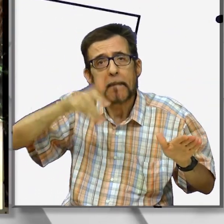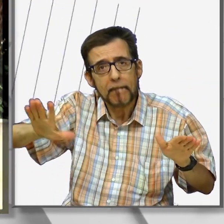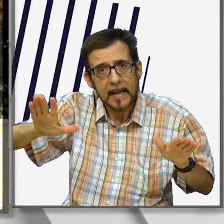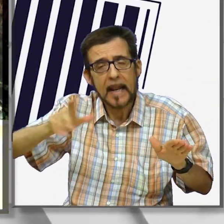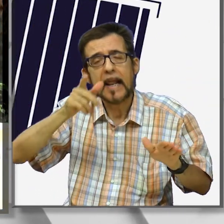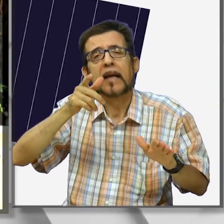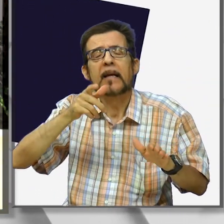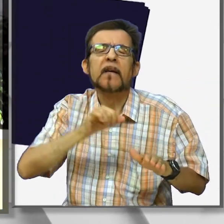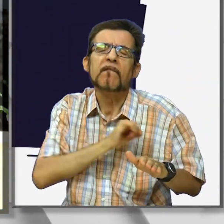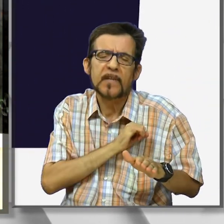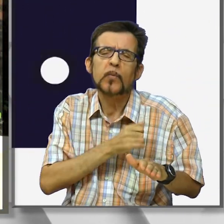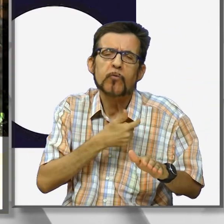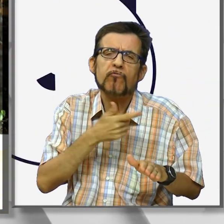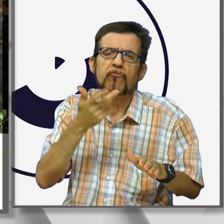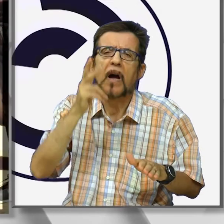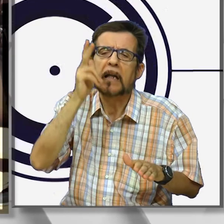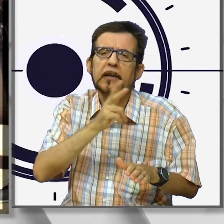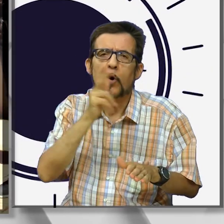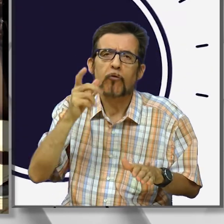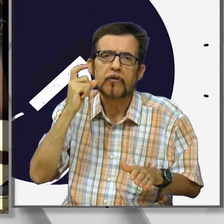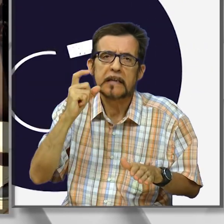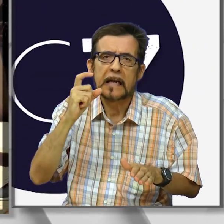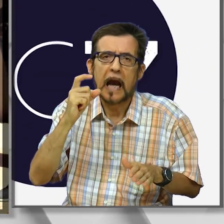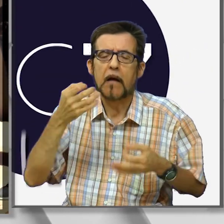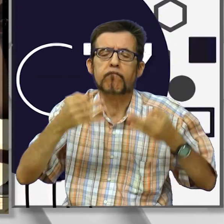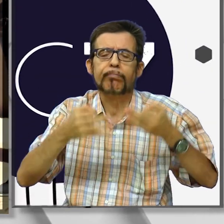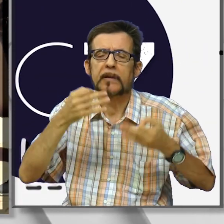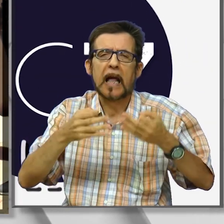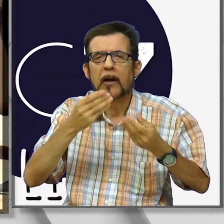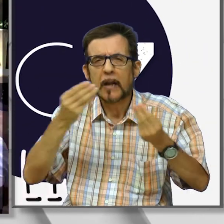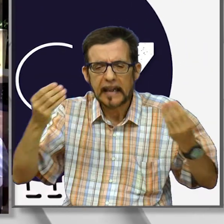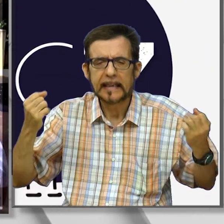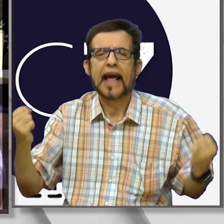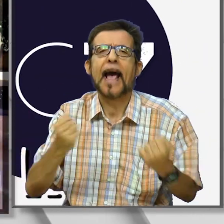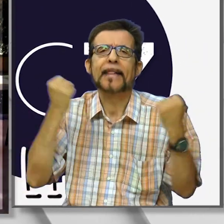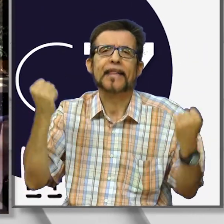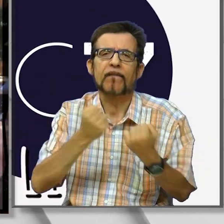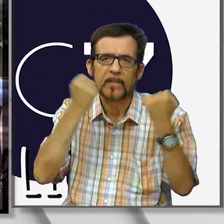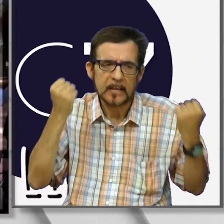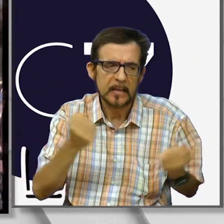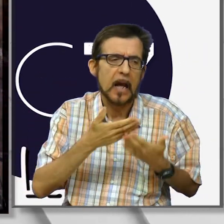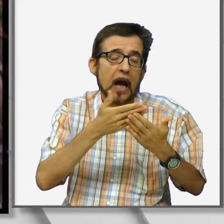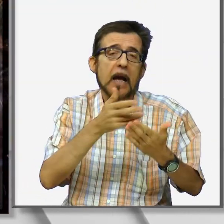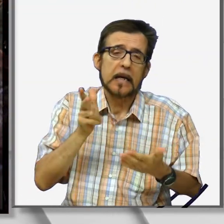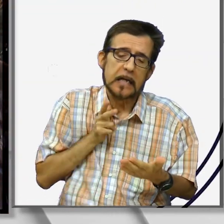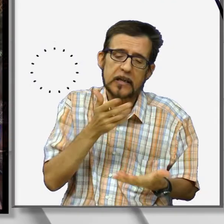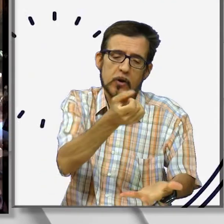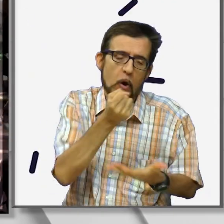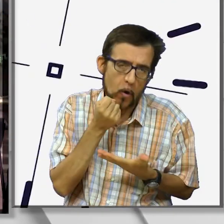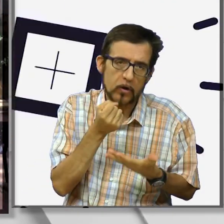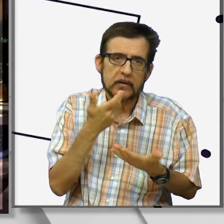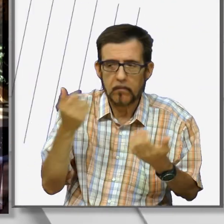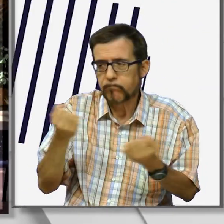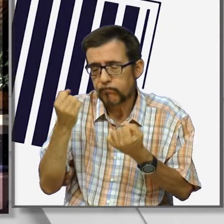Una prova di fiducia che la Diocesi di Cagliari invoca tracciando un bilancio delle innumerevoli attività che queste risorse possono garantire, a vantaggio